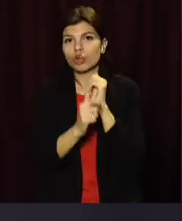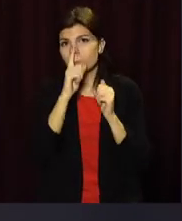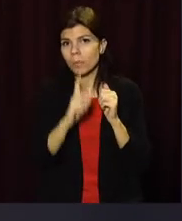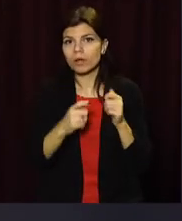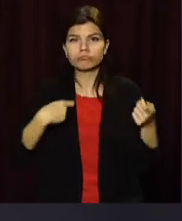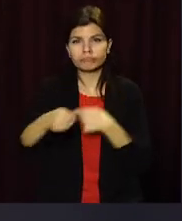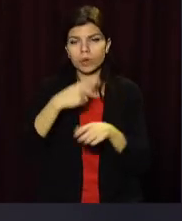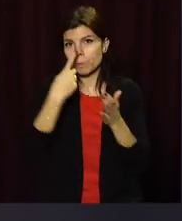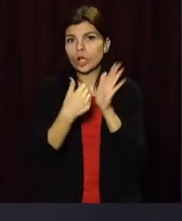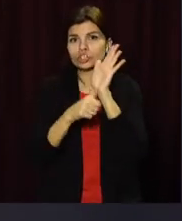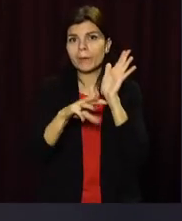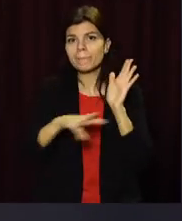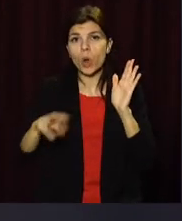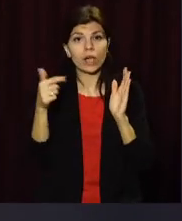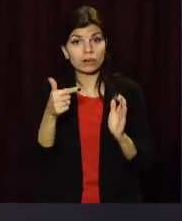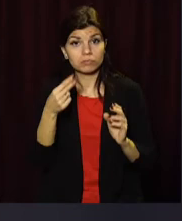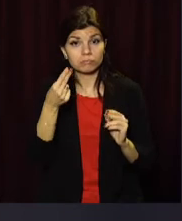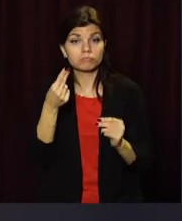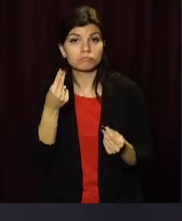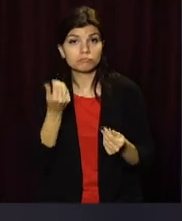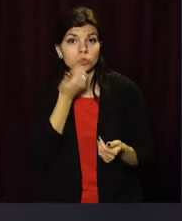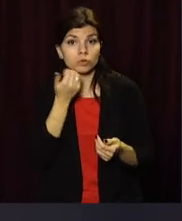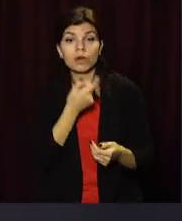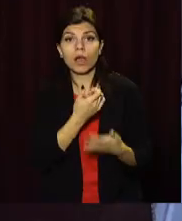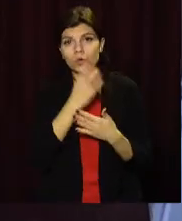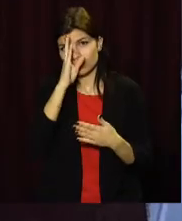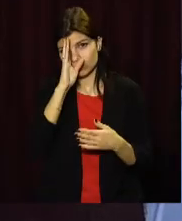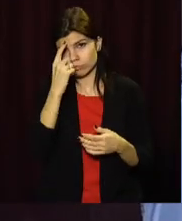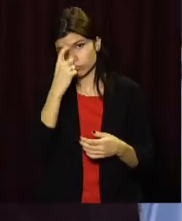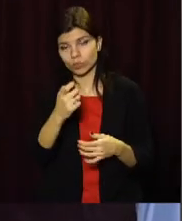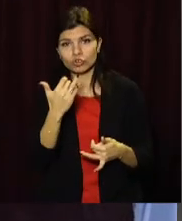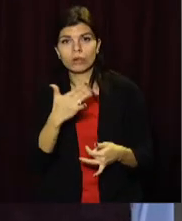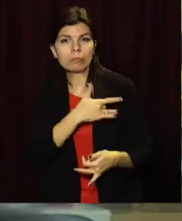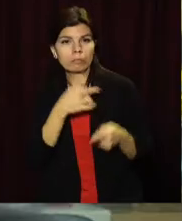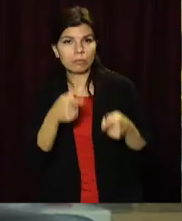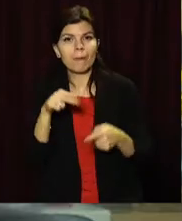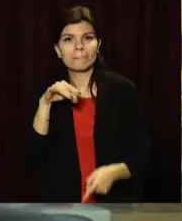речовин – майже 6 мільйонів гривень. Нині шістьом чоловікам повідомили про підозру.